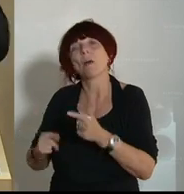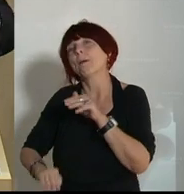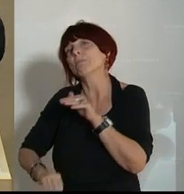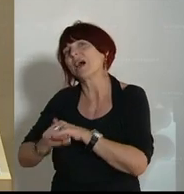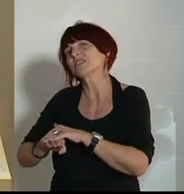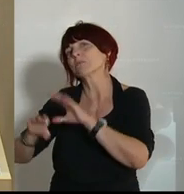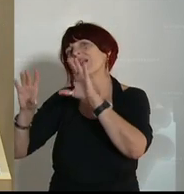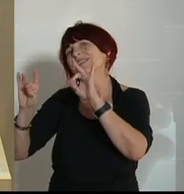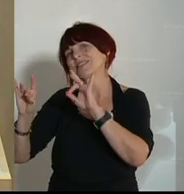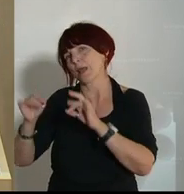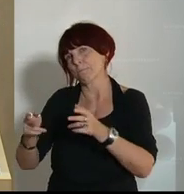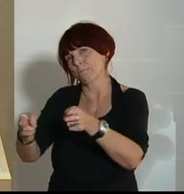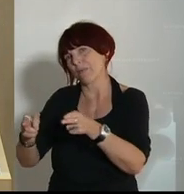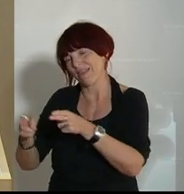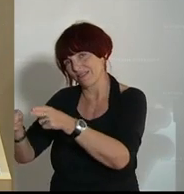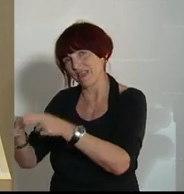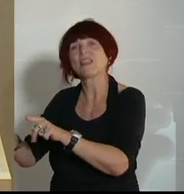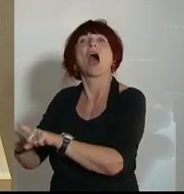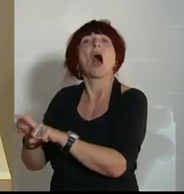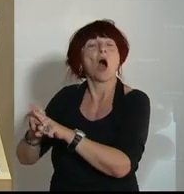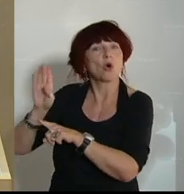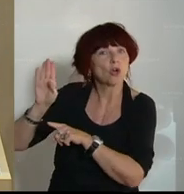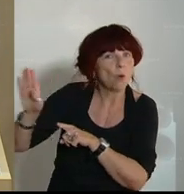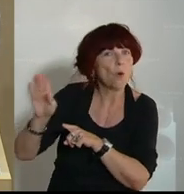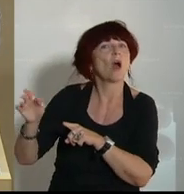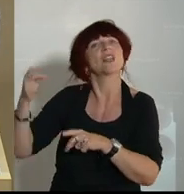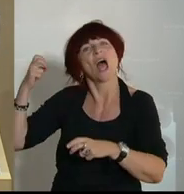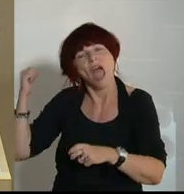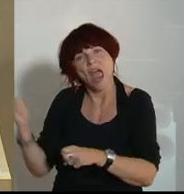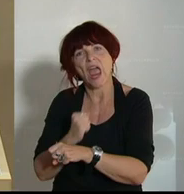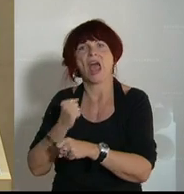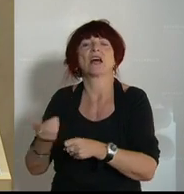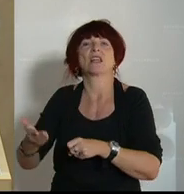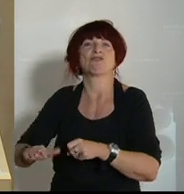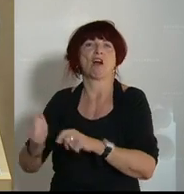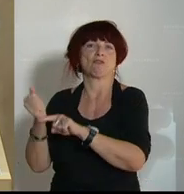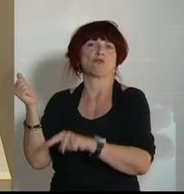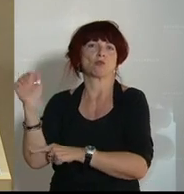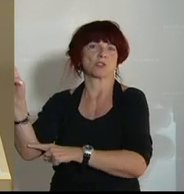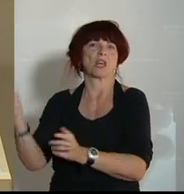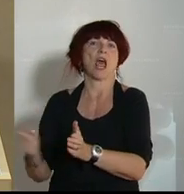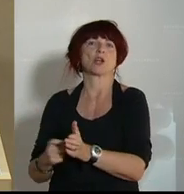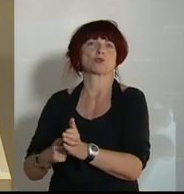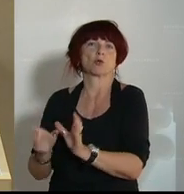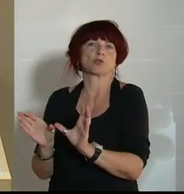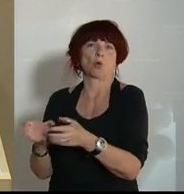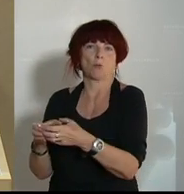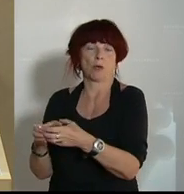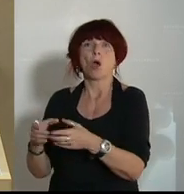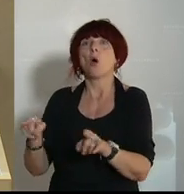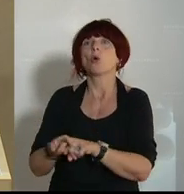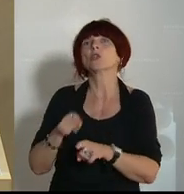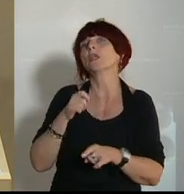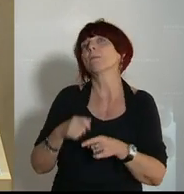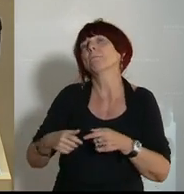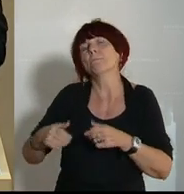Kreis der Anspruchsberechtigten aus dem Härtefallfonds aufgenommen werden. Und dass die Bemessungsgrundlage für die Berechnung der Höhe der Förderung